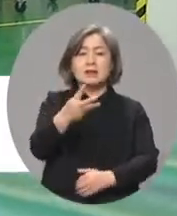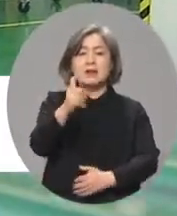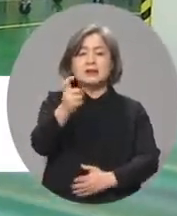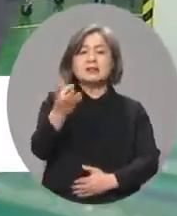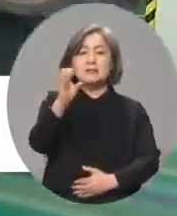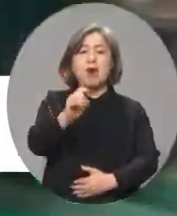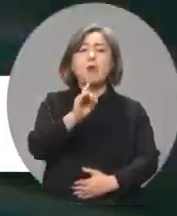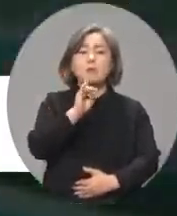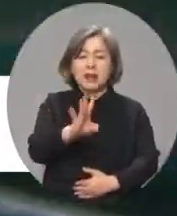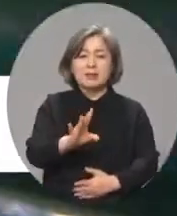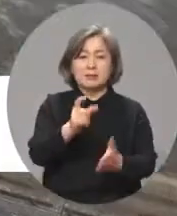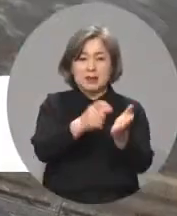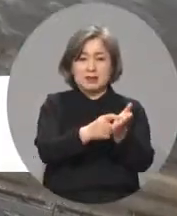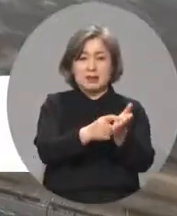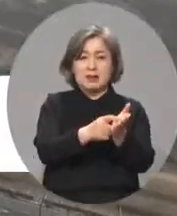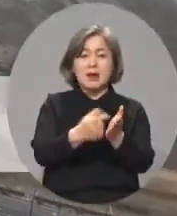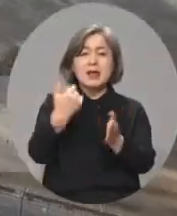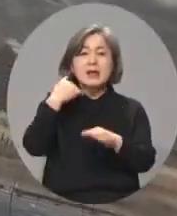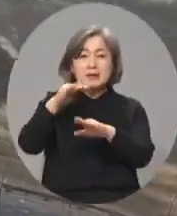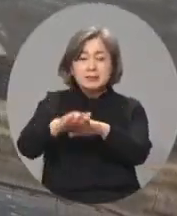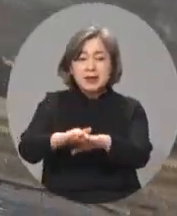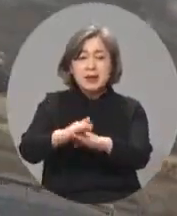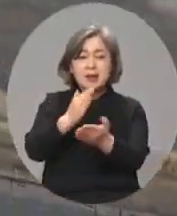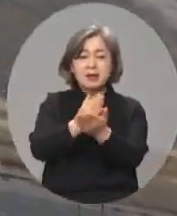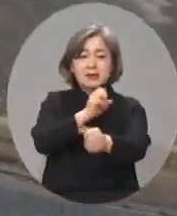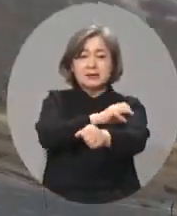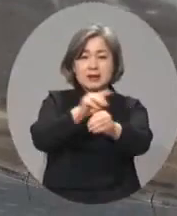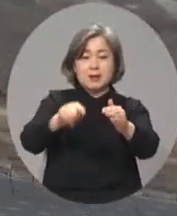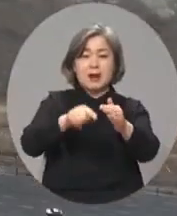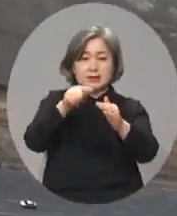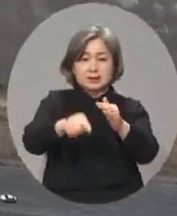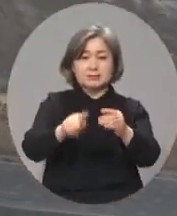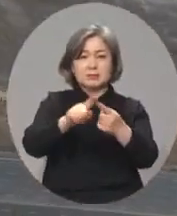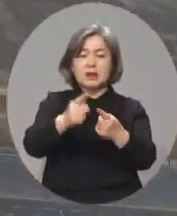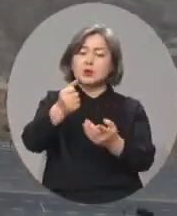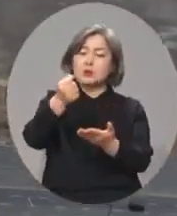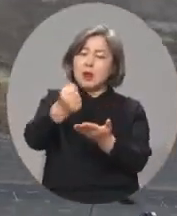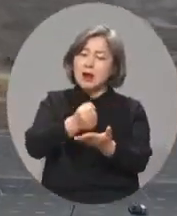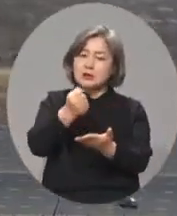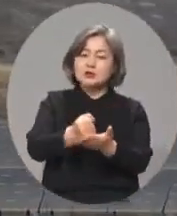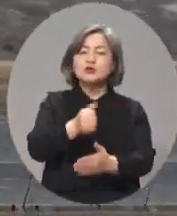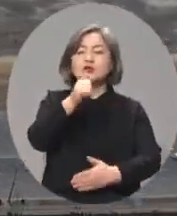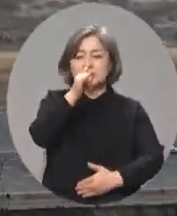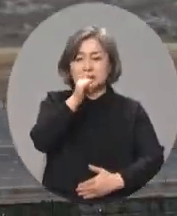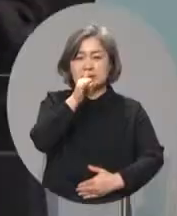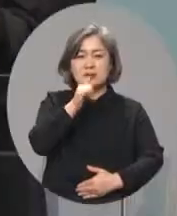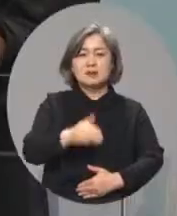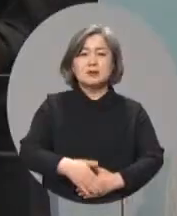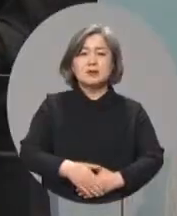원만 반영되고 임대용지 등 새만금 일부 예산도 아쉬움을 남겼습니다.